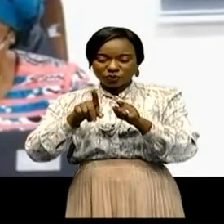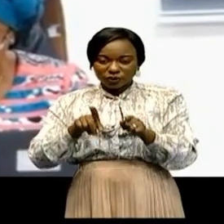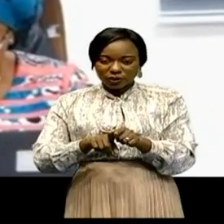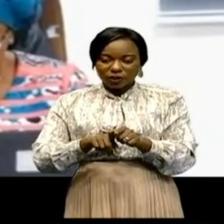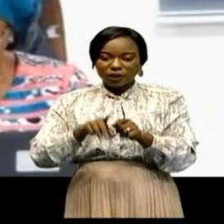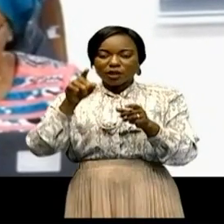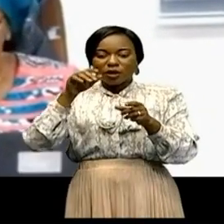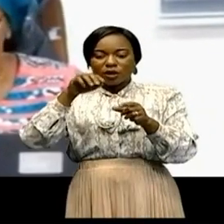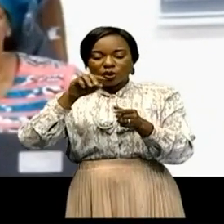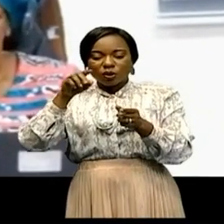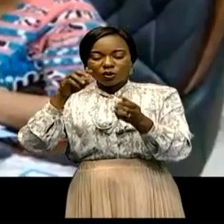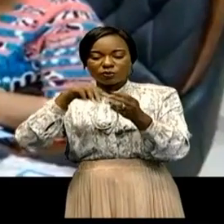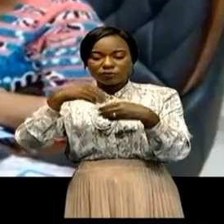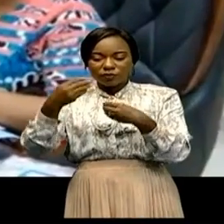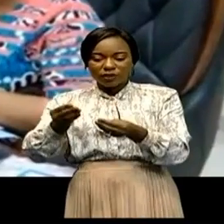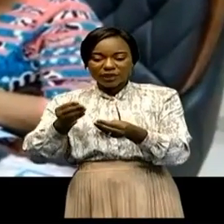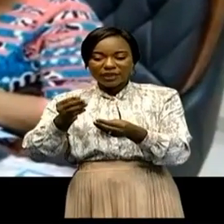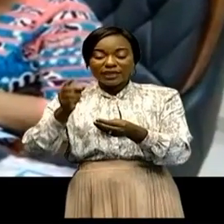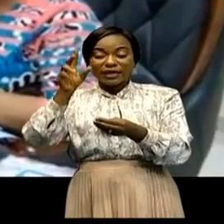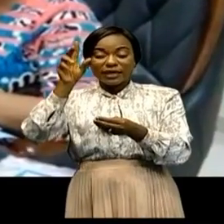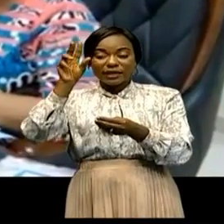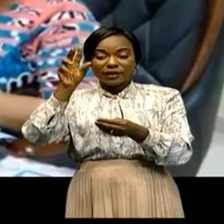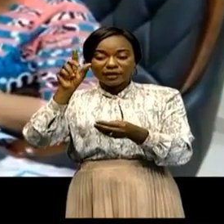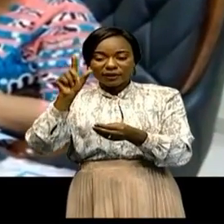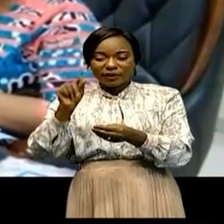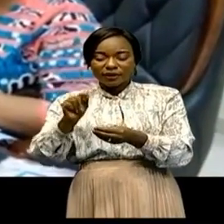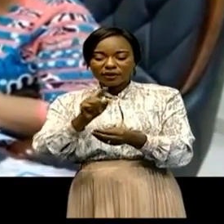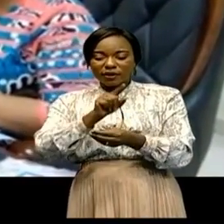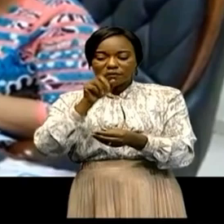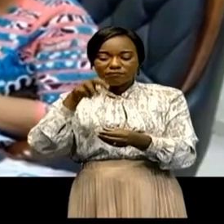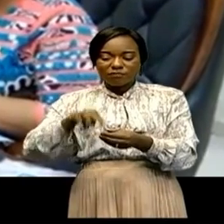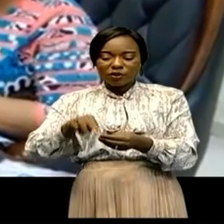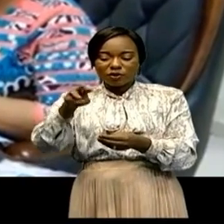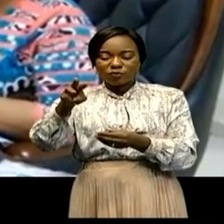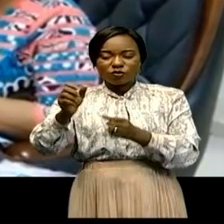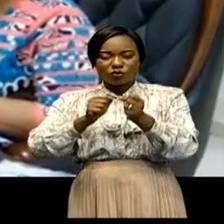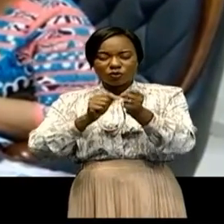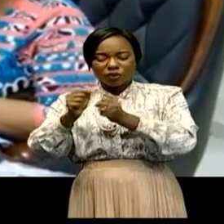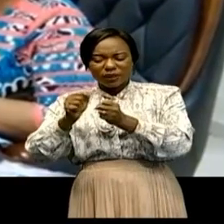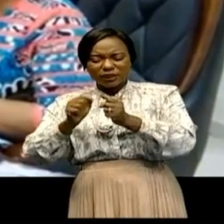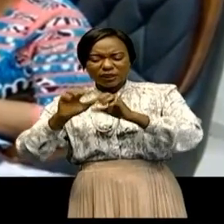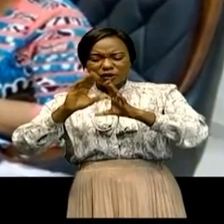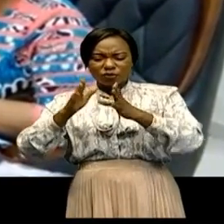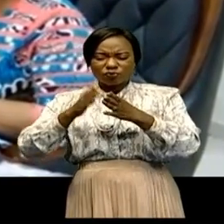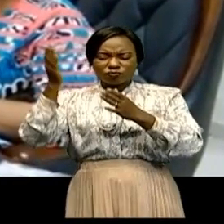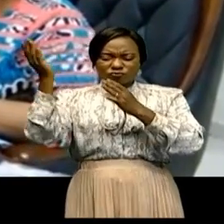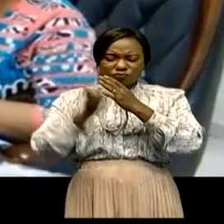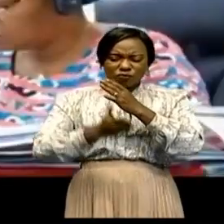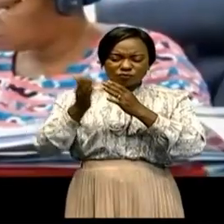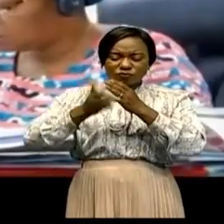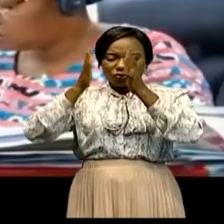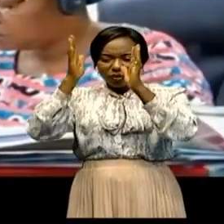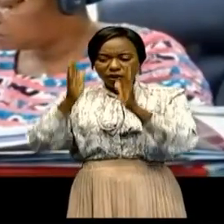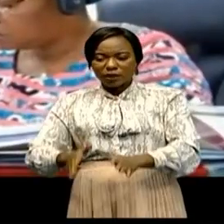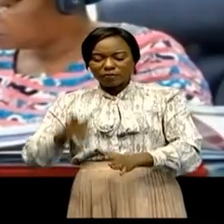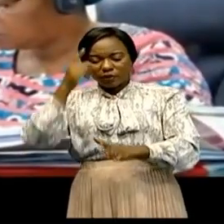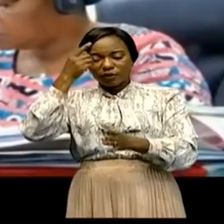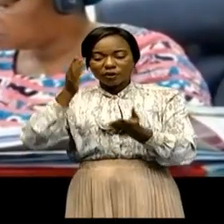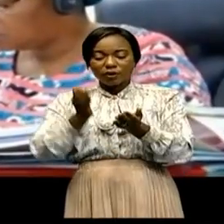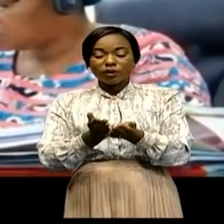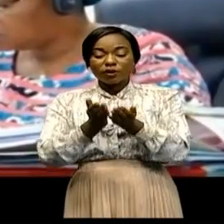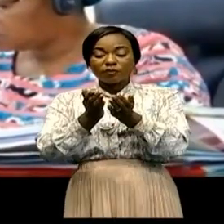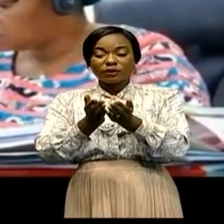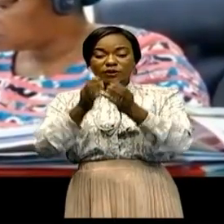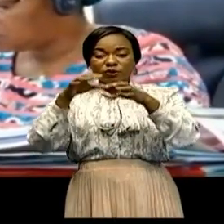notamment 200 millions d'euros pour lutter contre la déforestation dans les bassins du Congo et 12 millions d'euros en faveur de notre